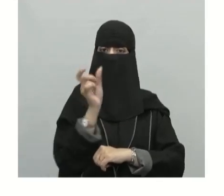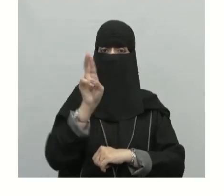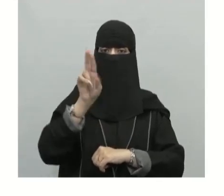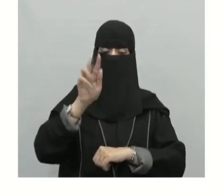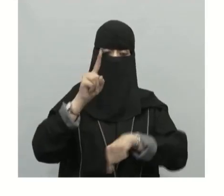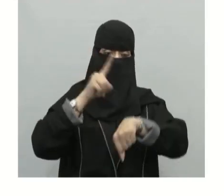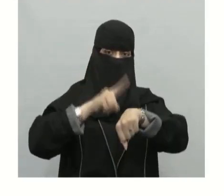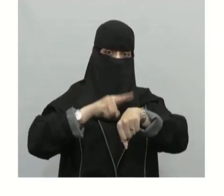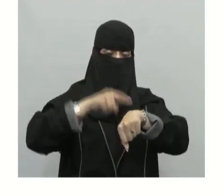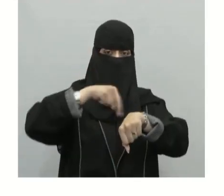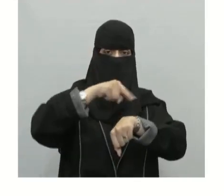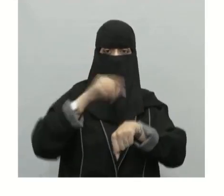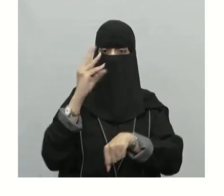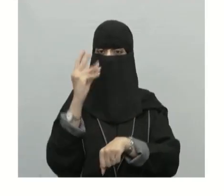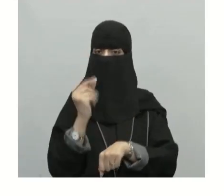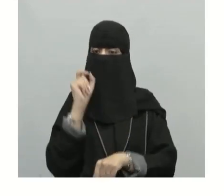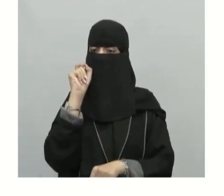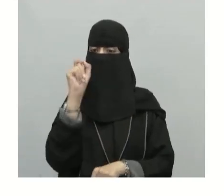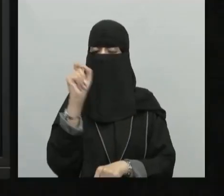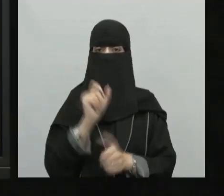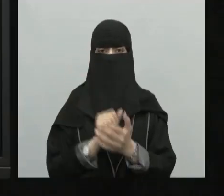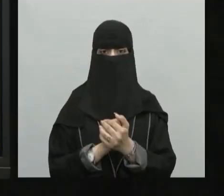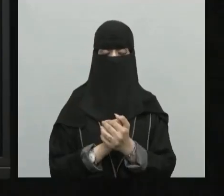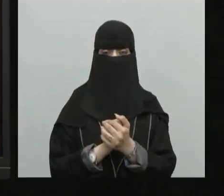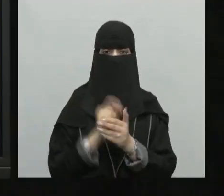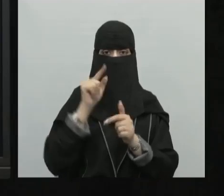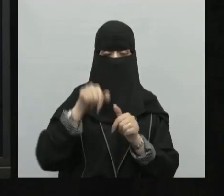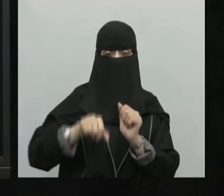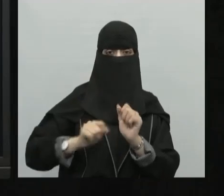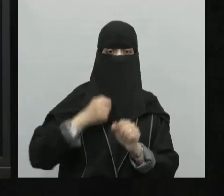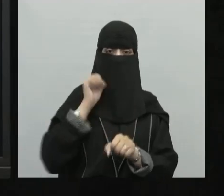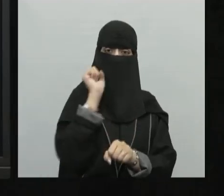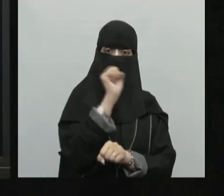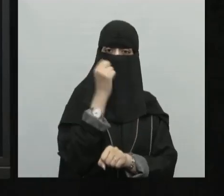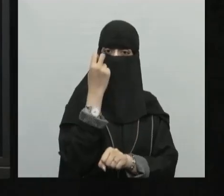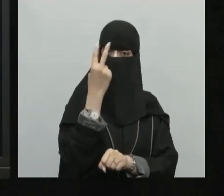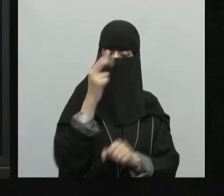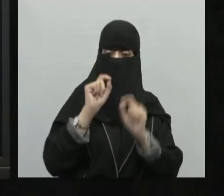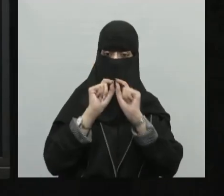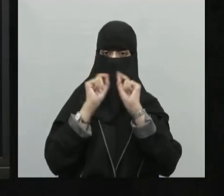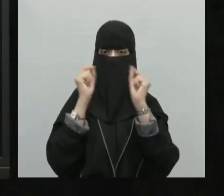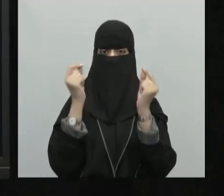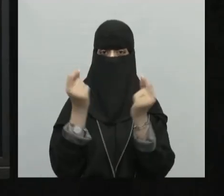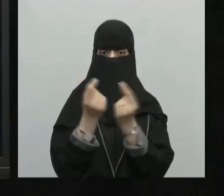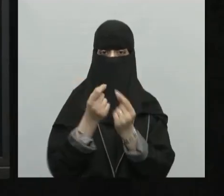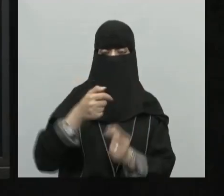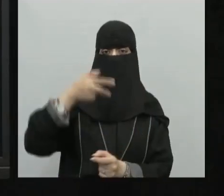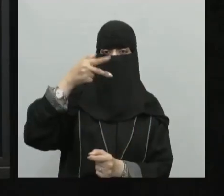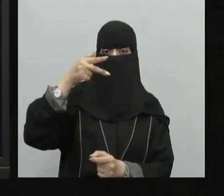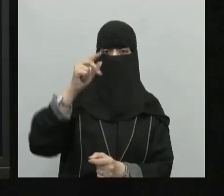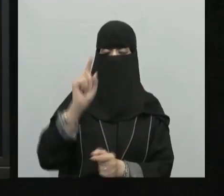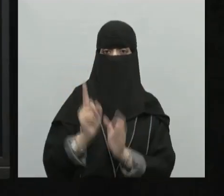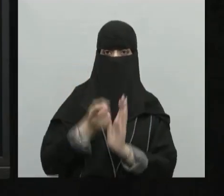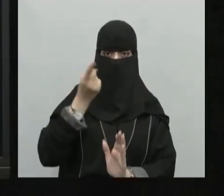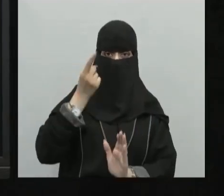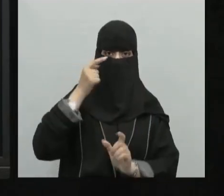أحسنتم درجته صفر إذن الخاصية الثانية من خصائص خطوط الطول أولا عبارة عن